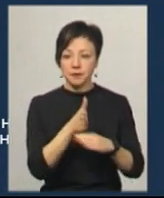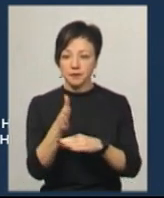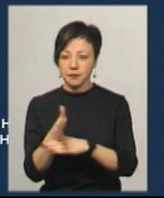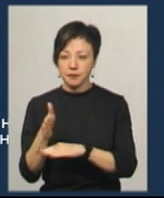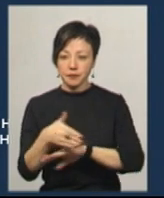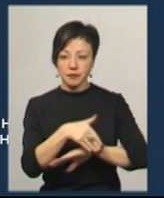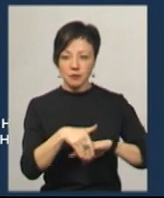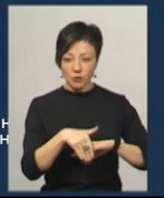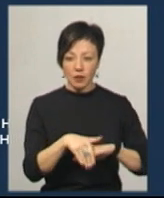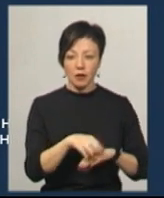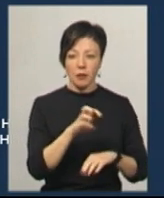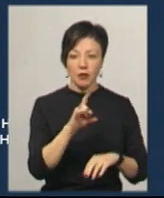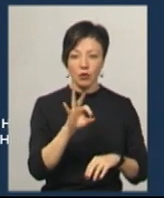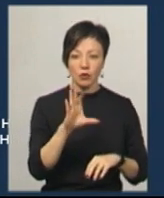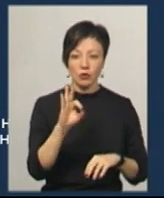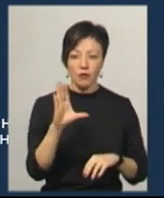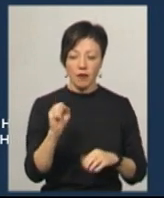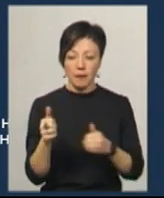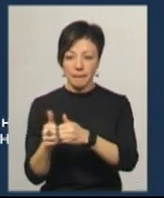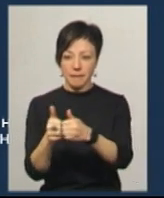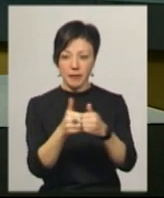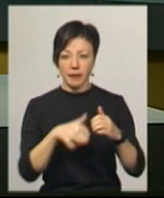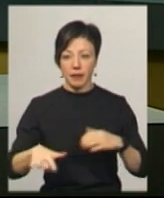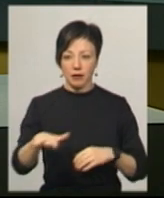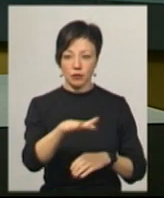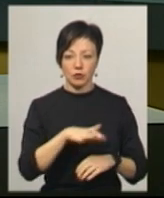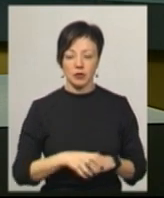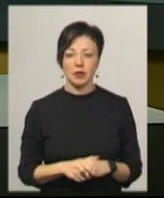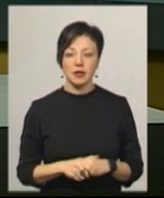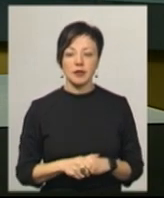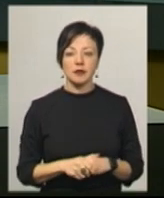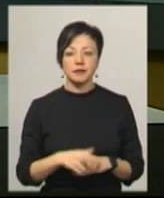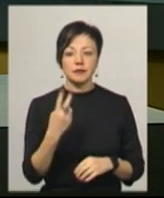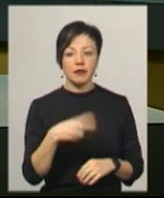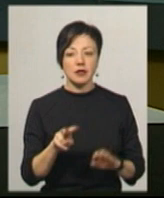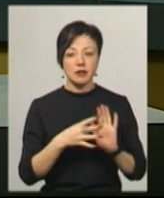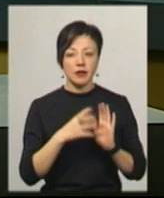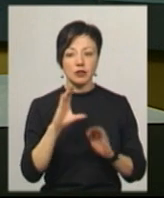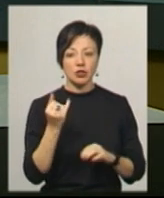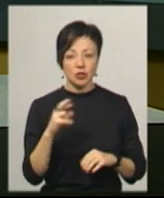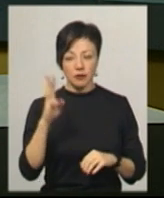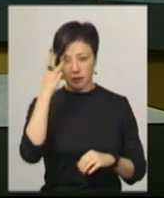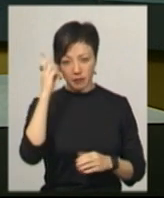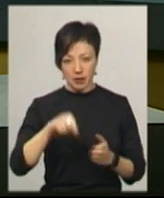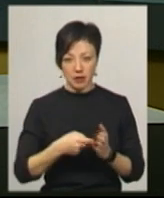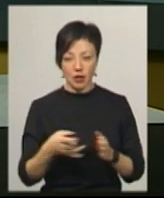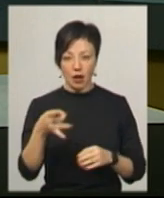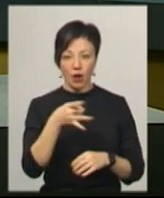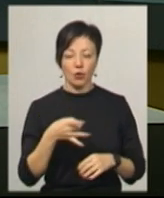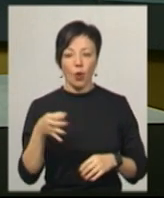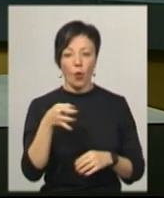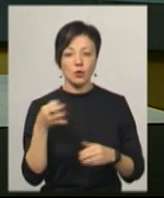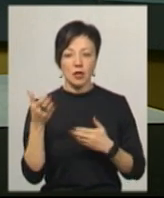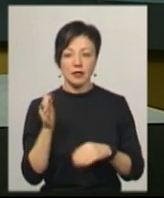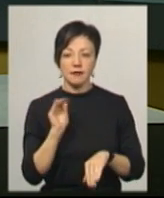вулиці Матросова та навколишньої території. Нагадаю, 29 січня у Хмельницькому у мікрорайоні